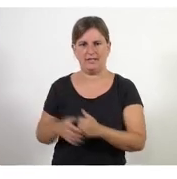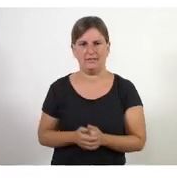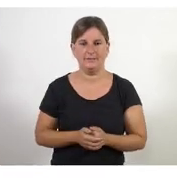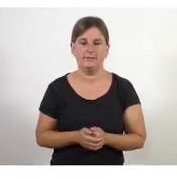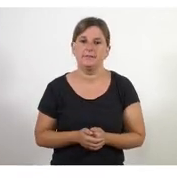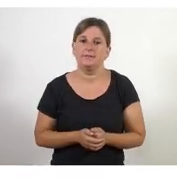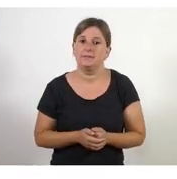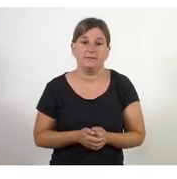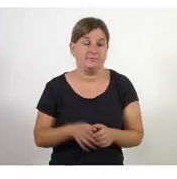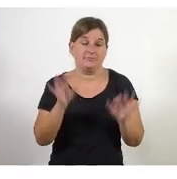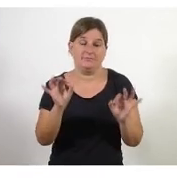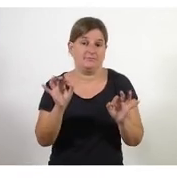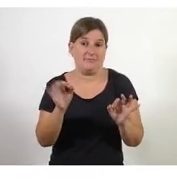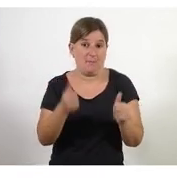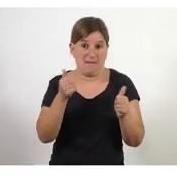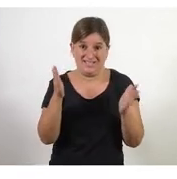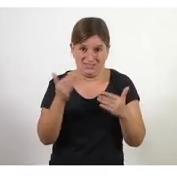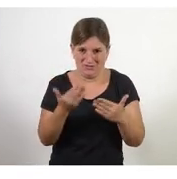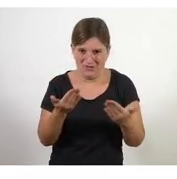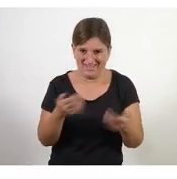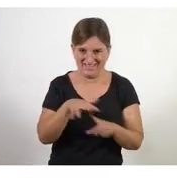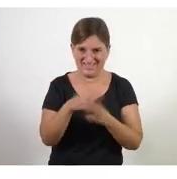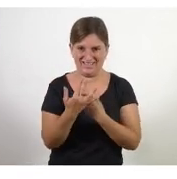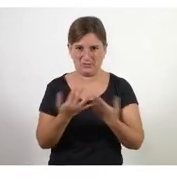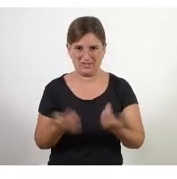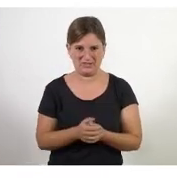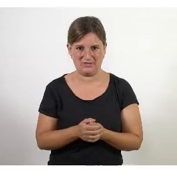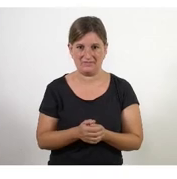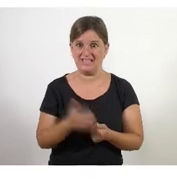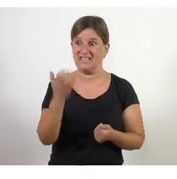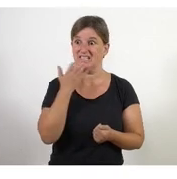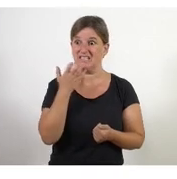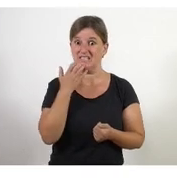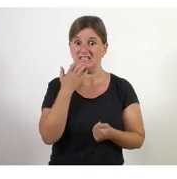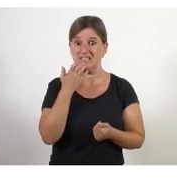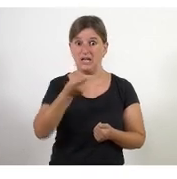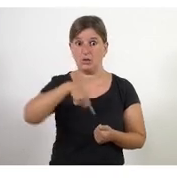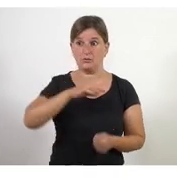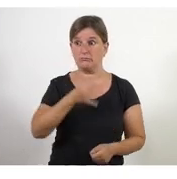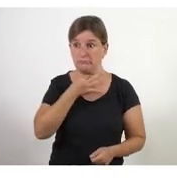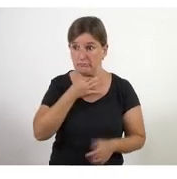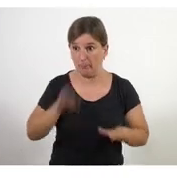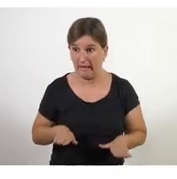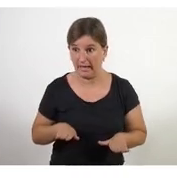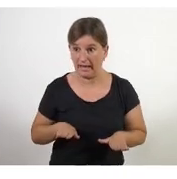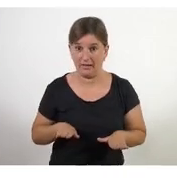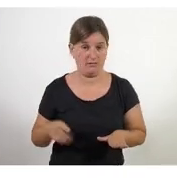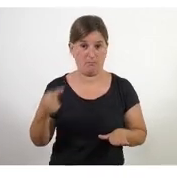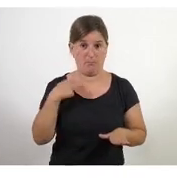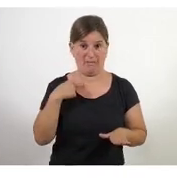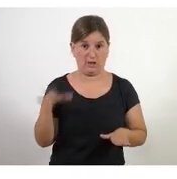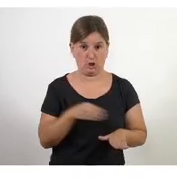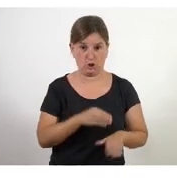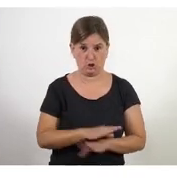amb tot això és que no hi ha més ara mateix si ens quedem allà anquilosats perdrem tots